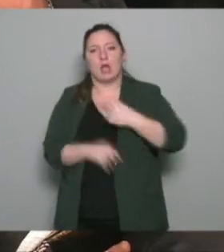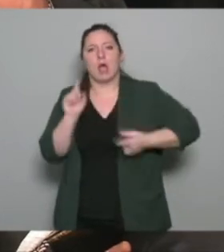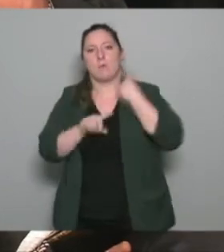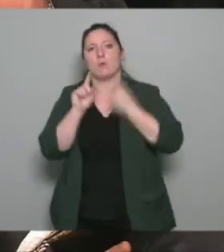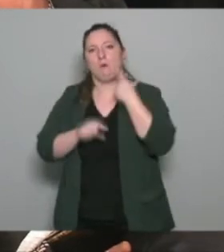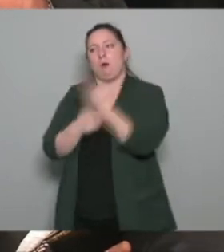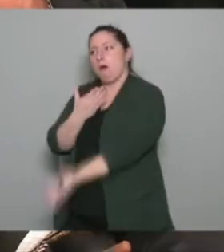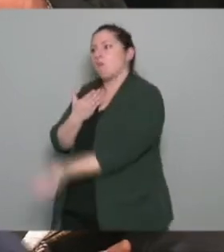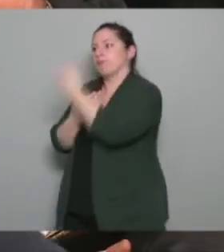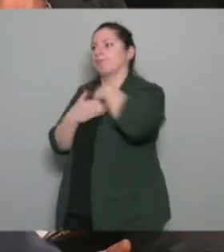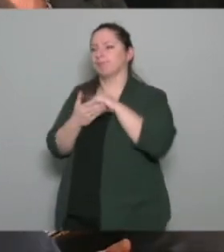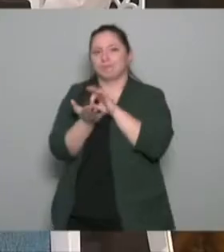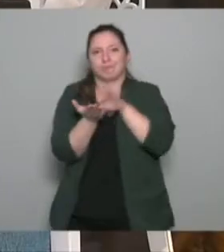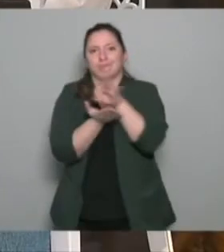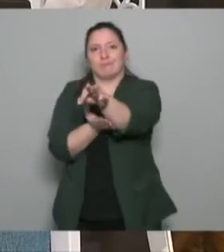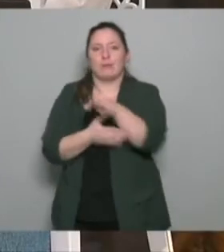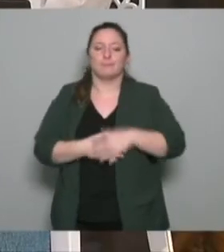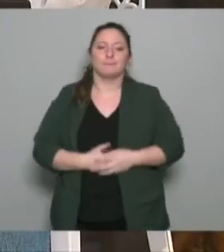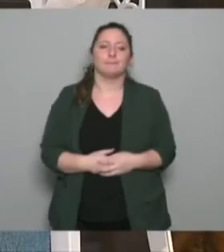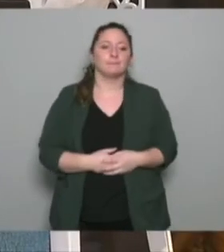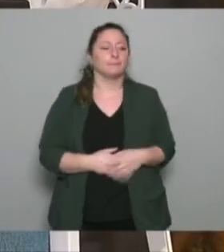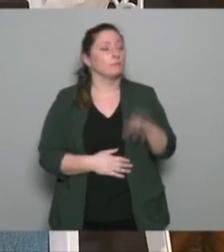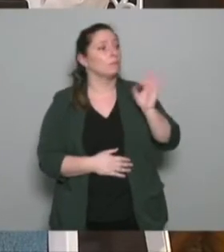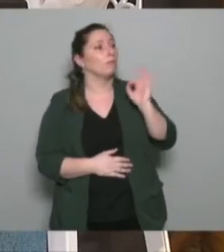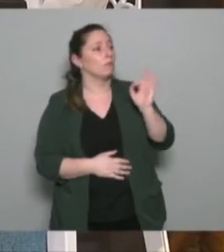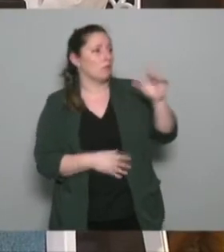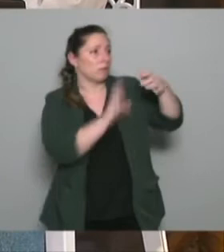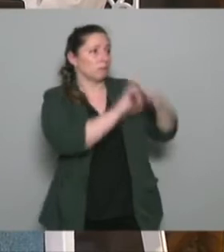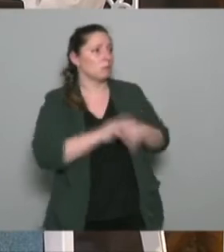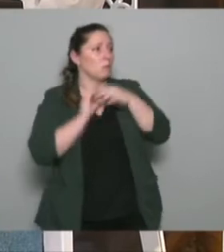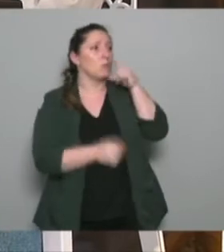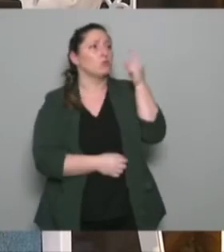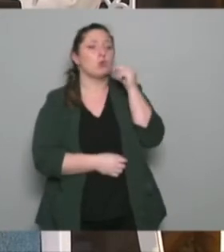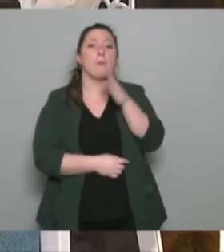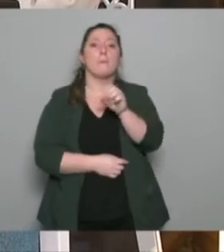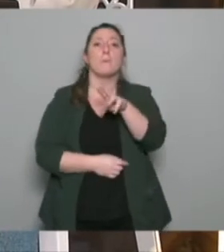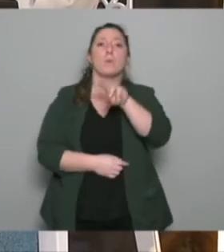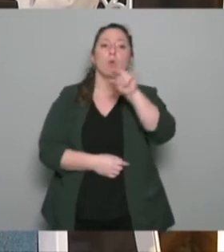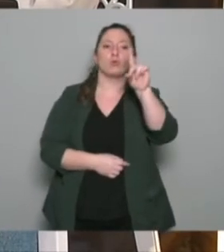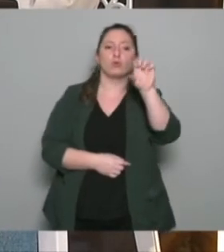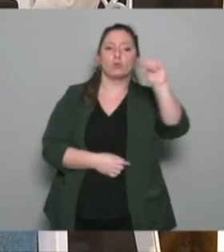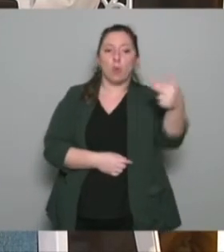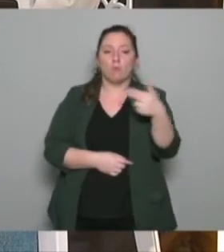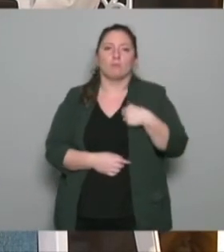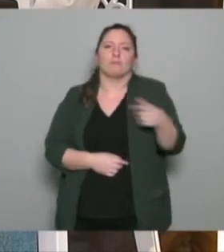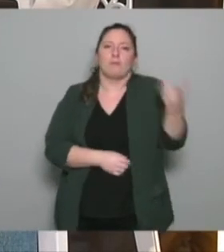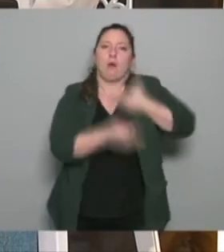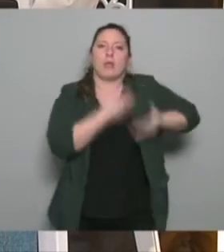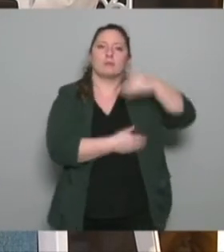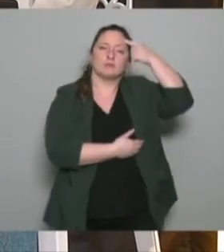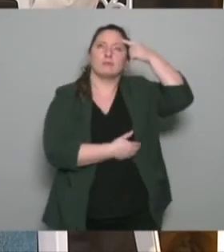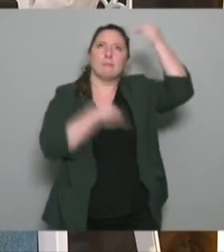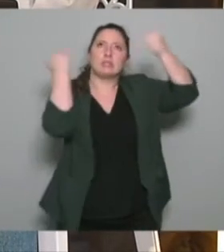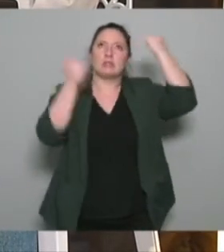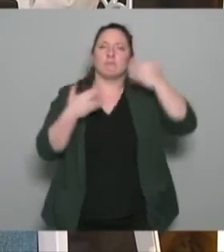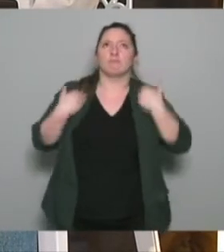sur ces axes c'est vrai je reviens sur ce que disait monsieur Bourdon je me mets à sa place ou à votre place demain